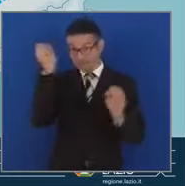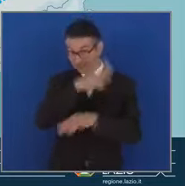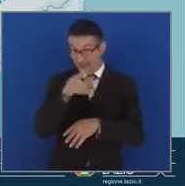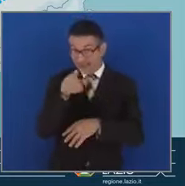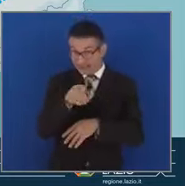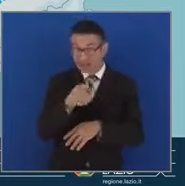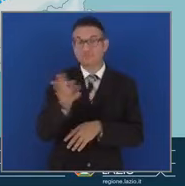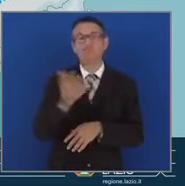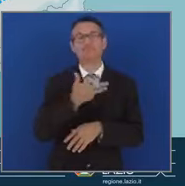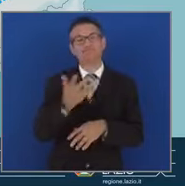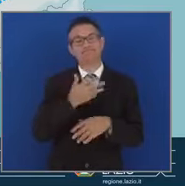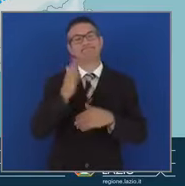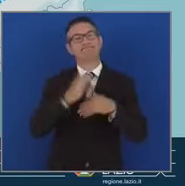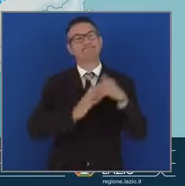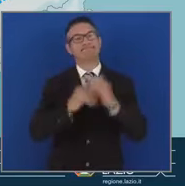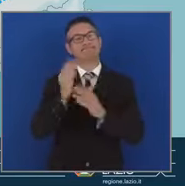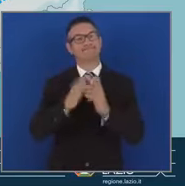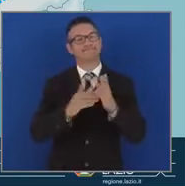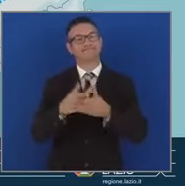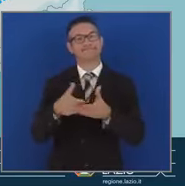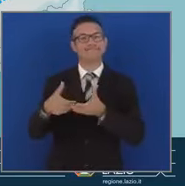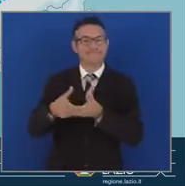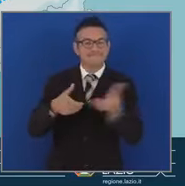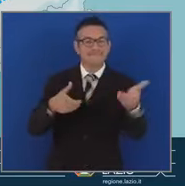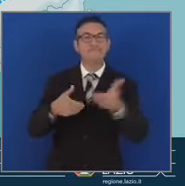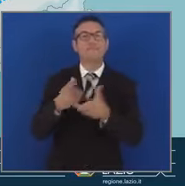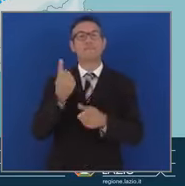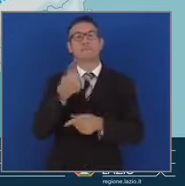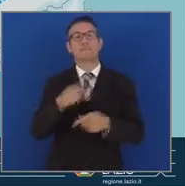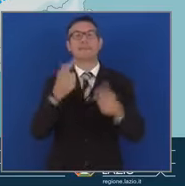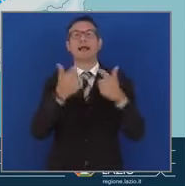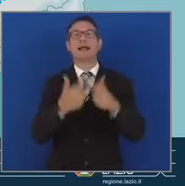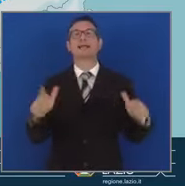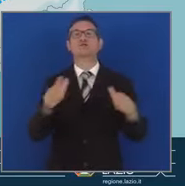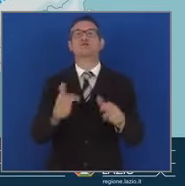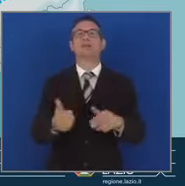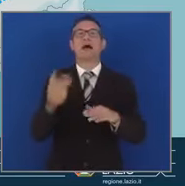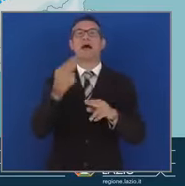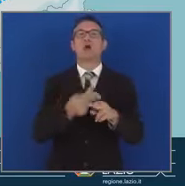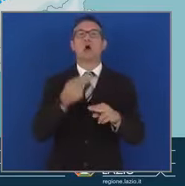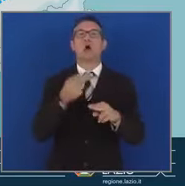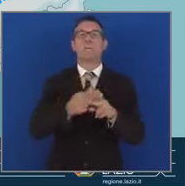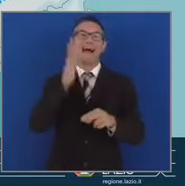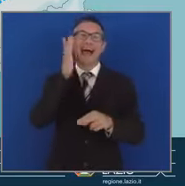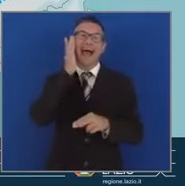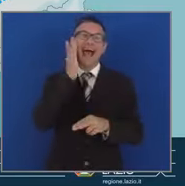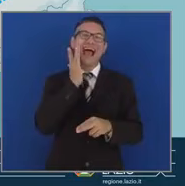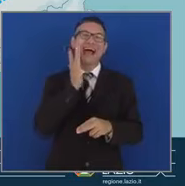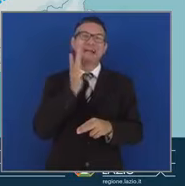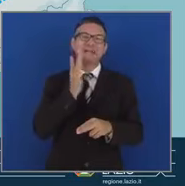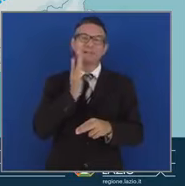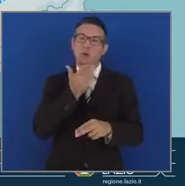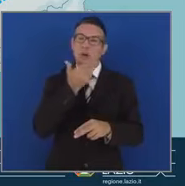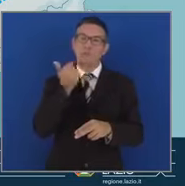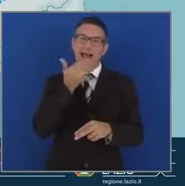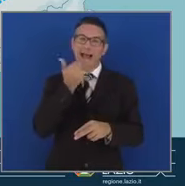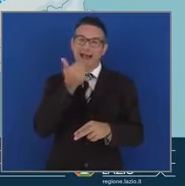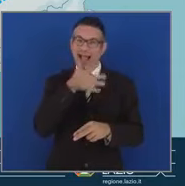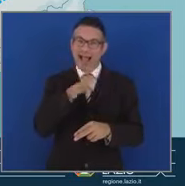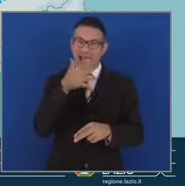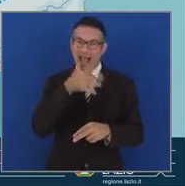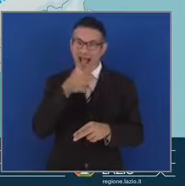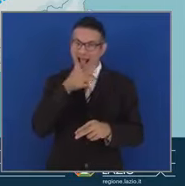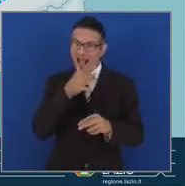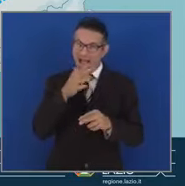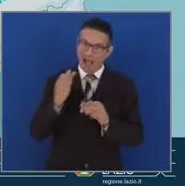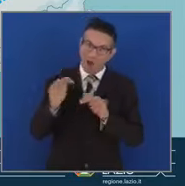'infrastruttura idrica che salva la capitale del paese dal rischio dell'approvvigionamento idrico. È